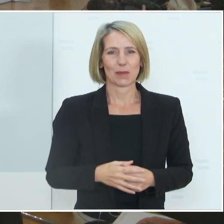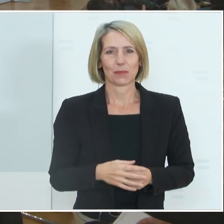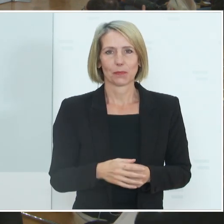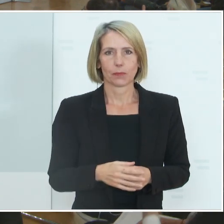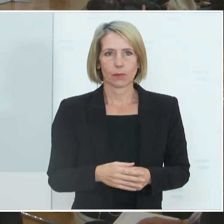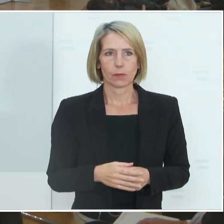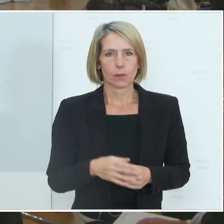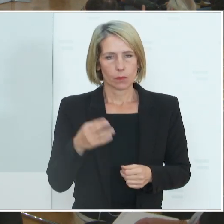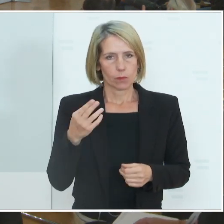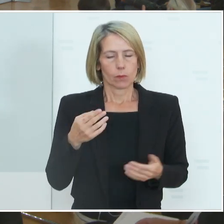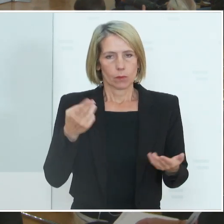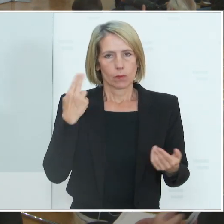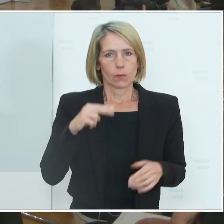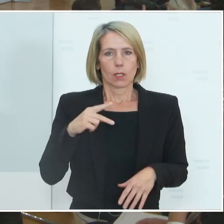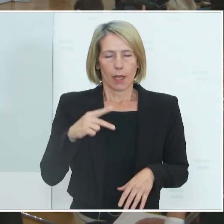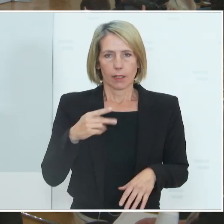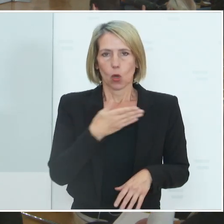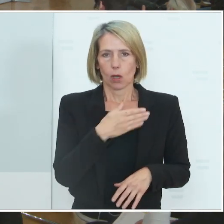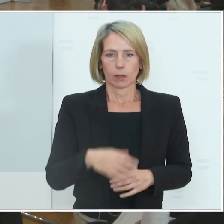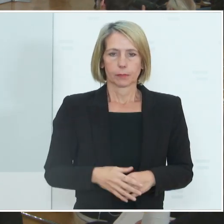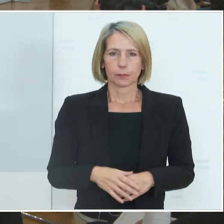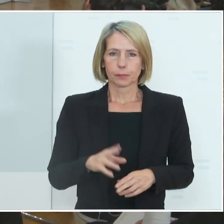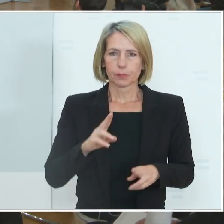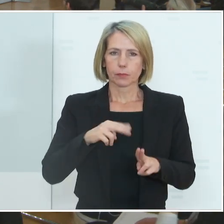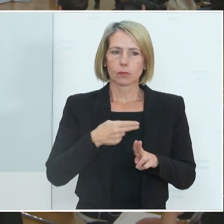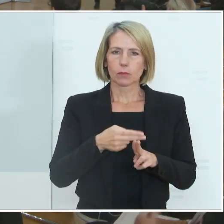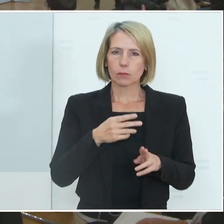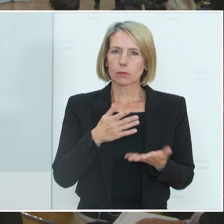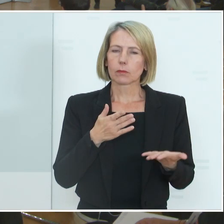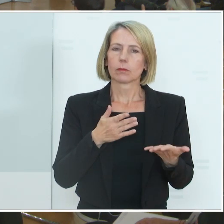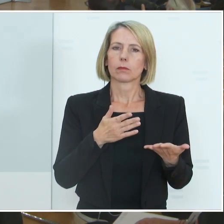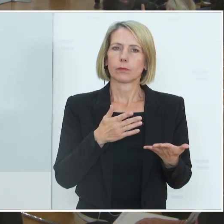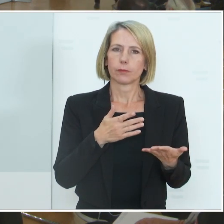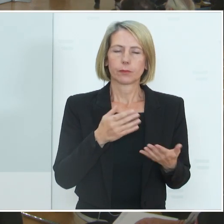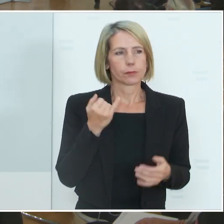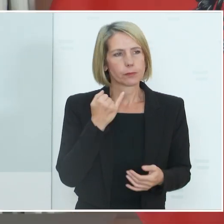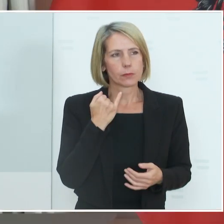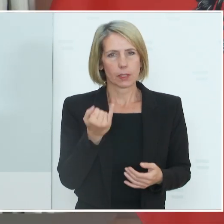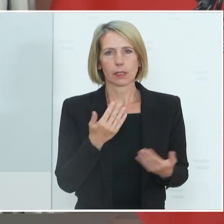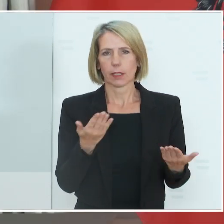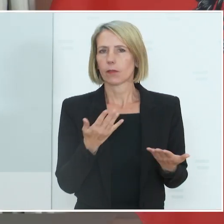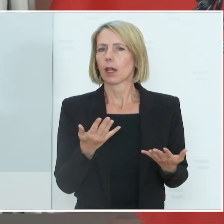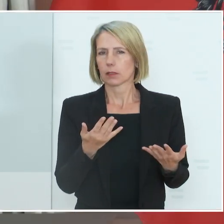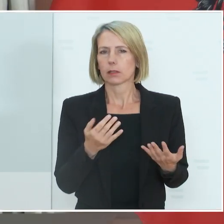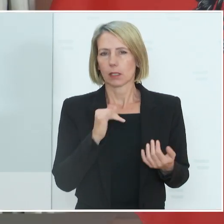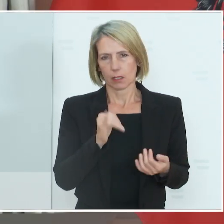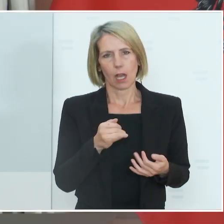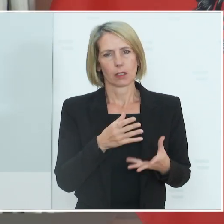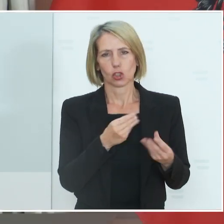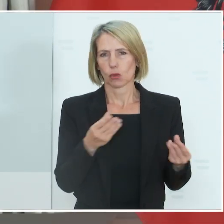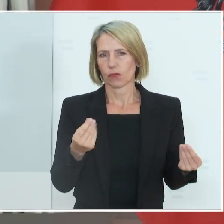Soll ich starten vielleicht? Also die Idee ist nicht, und das wäre tatsächlich zu viel, dass es zum Beispiel